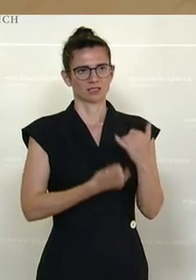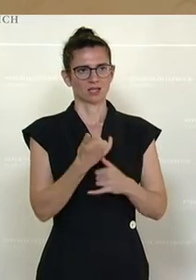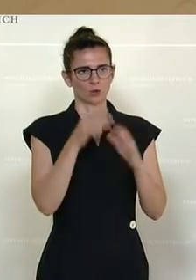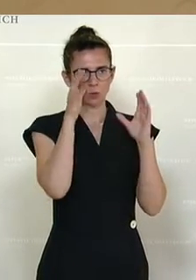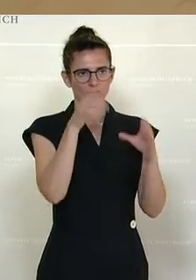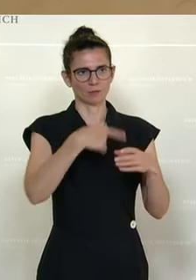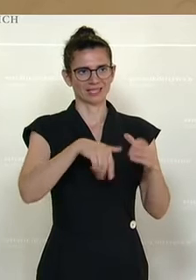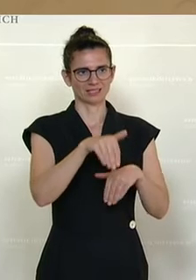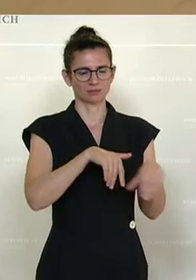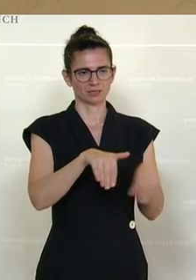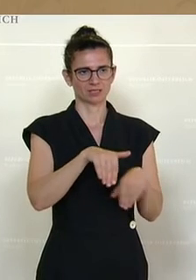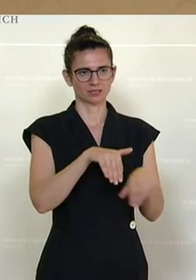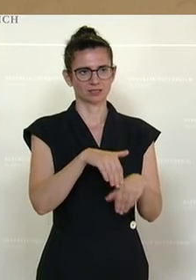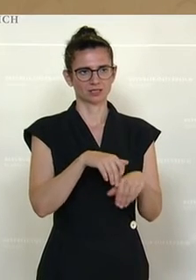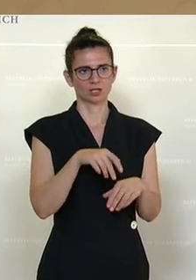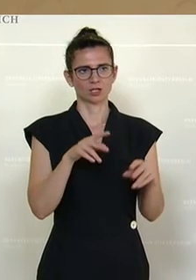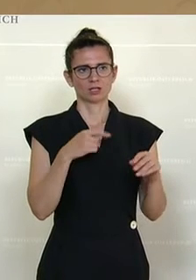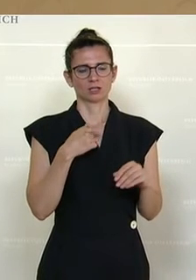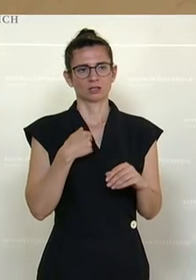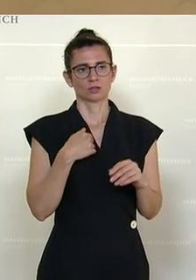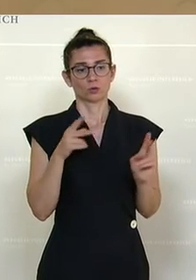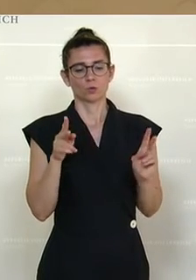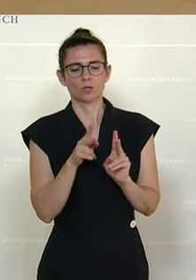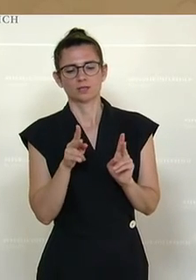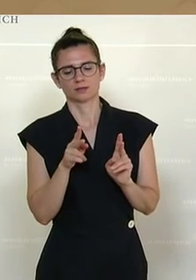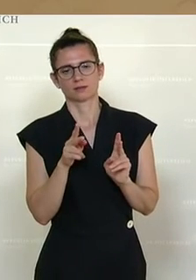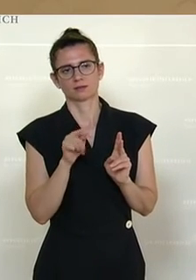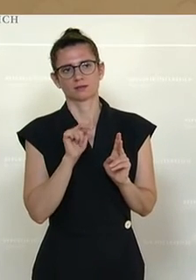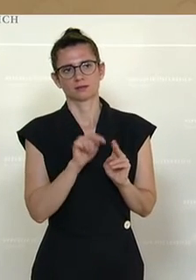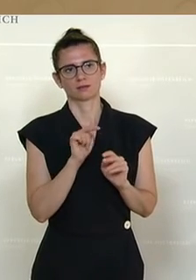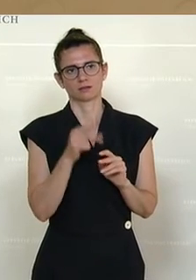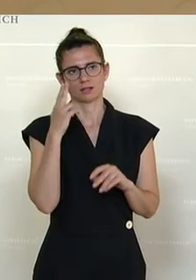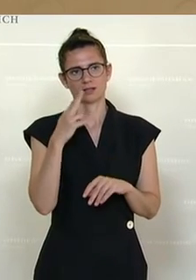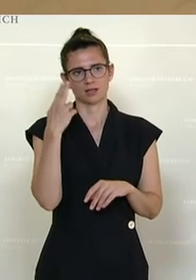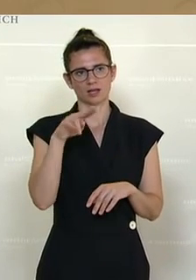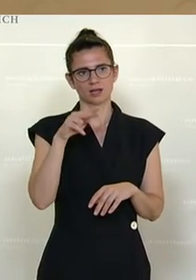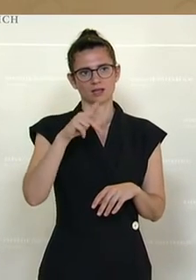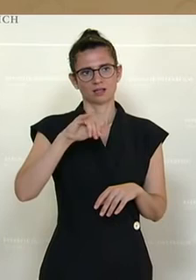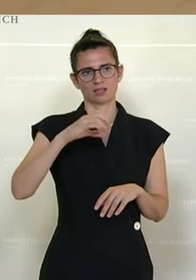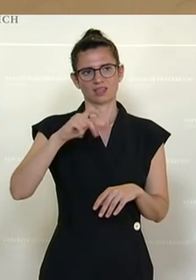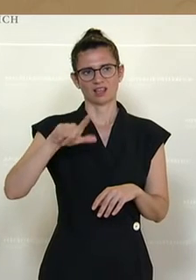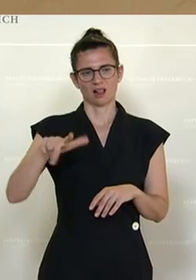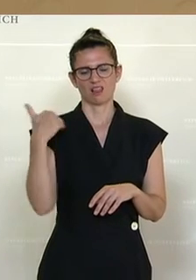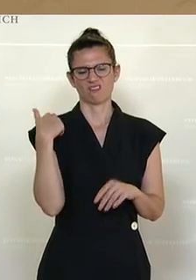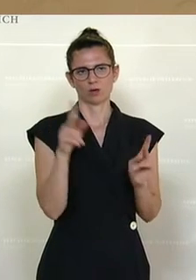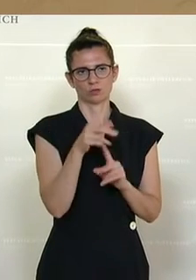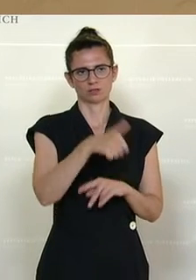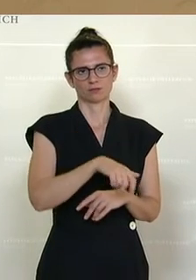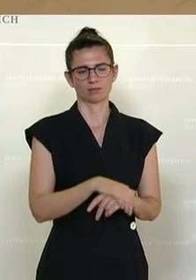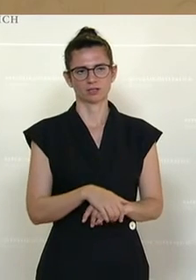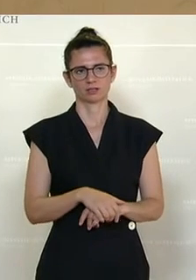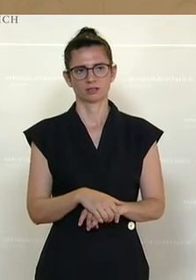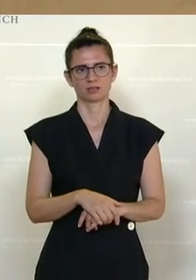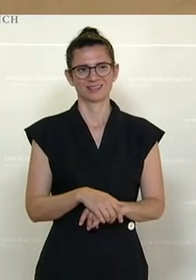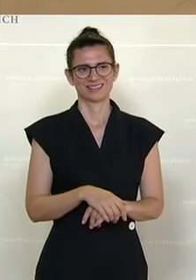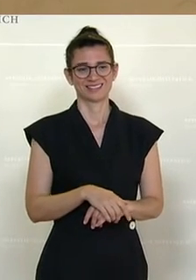ÖVP-Innenminister, kurz unterbrochen durch das Wirken des Herrn Kickl, die dazu geführt haben, dass wir